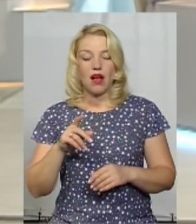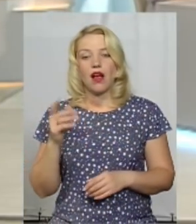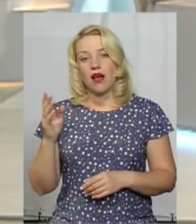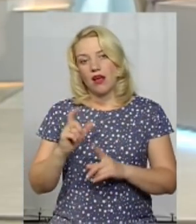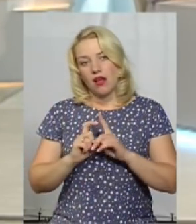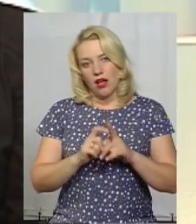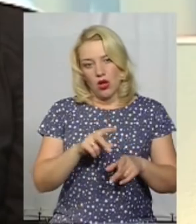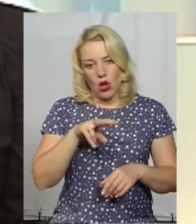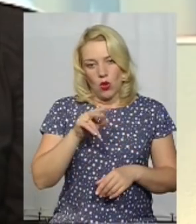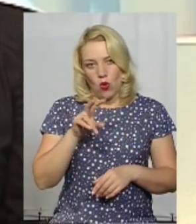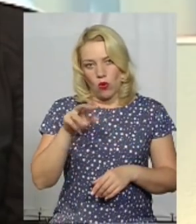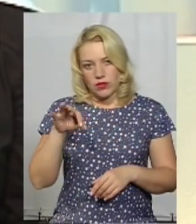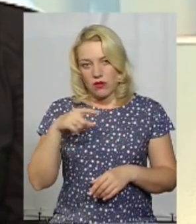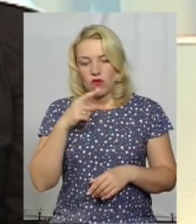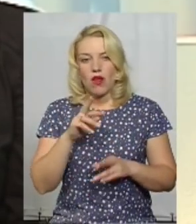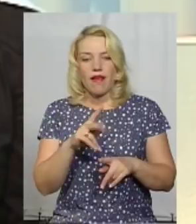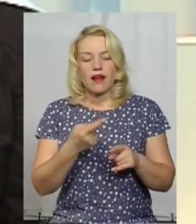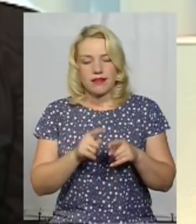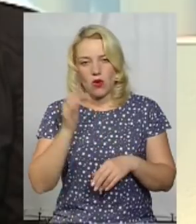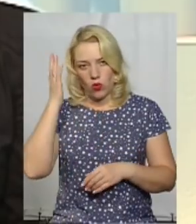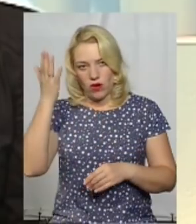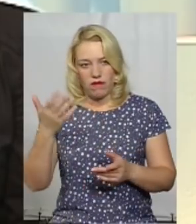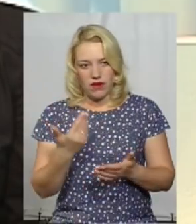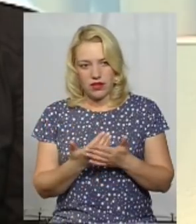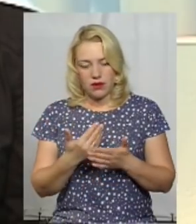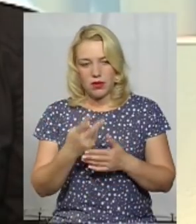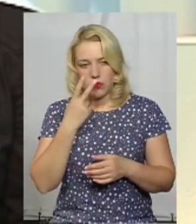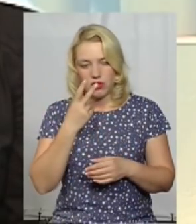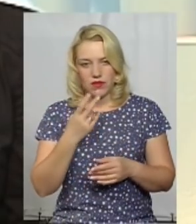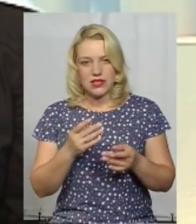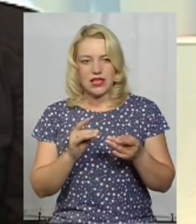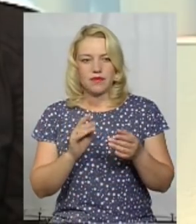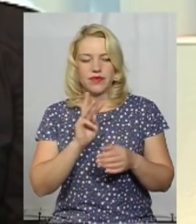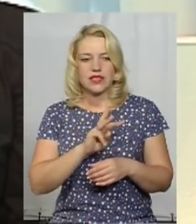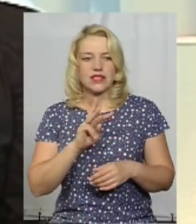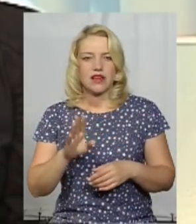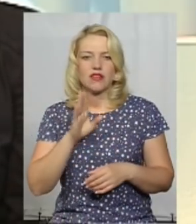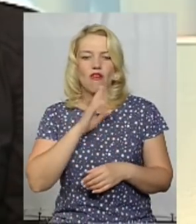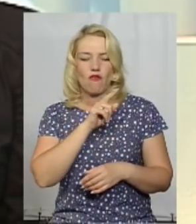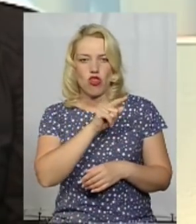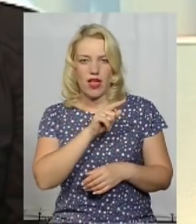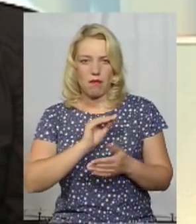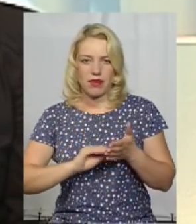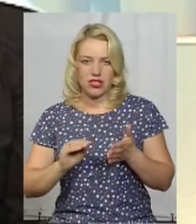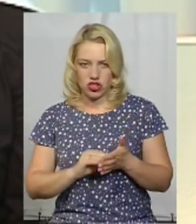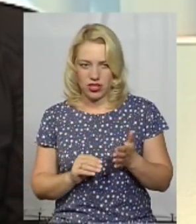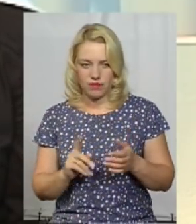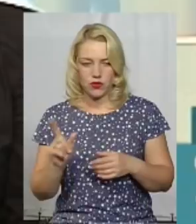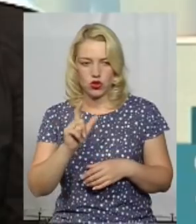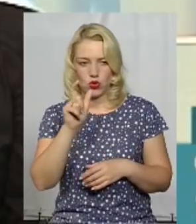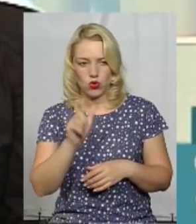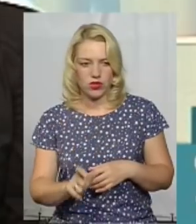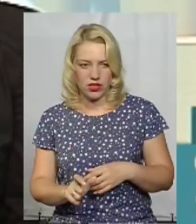кажу, просто зараз відкрити сайт департаменту і подивитися, яких… От дивіться, як вона пише, що людина